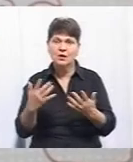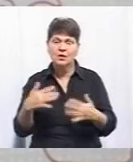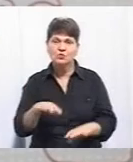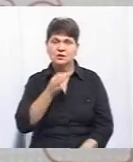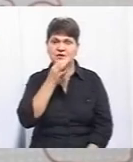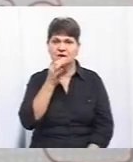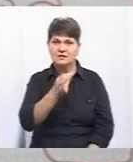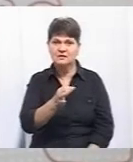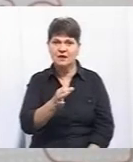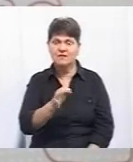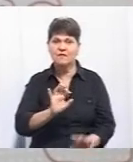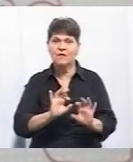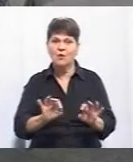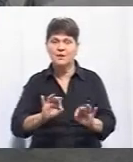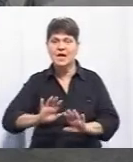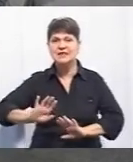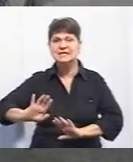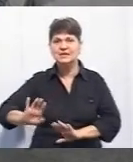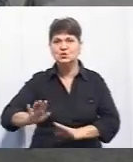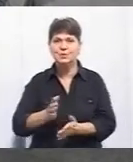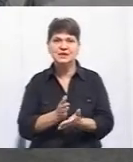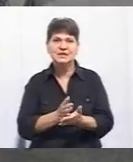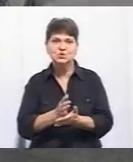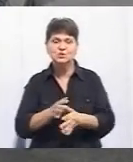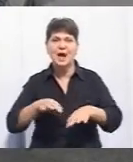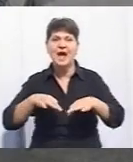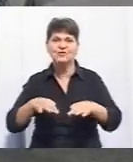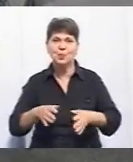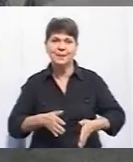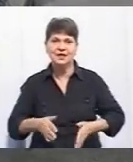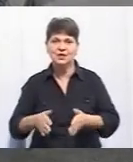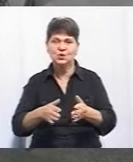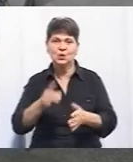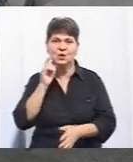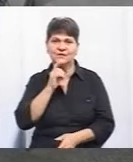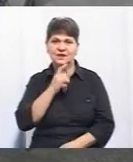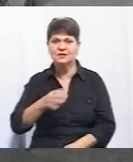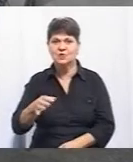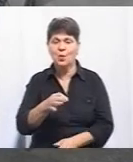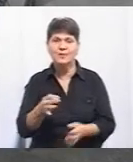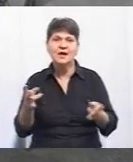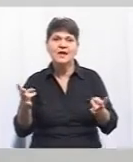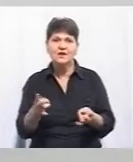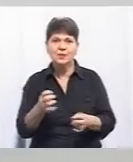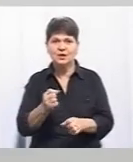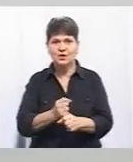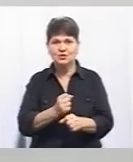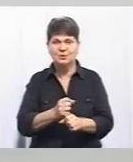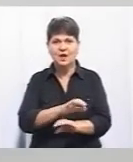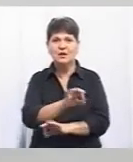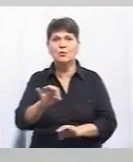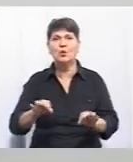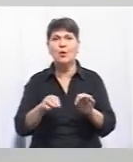попереднім коментарист заступник Служби автомобільних доріг у Вінницькій області, це необхідно розробляти проєкт,